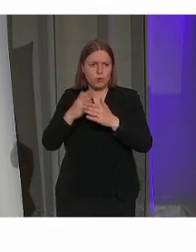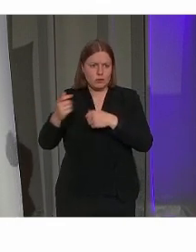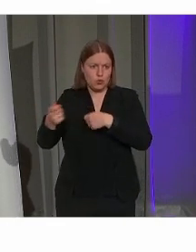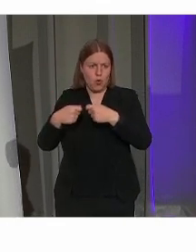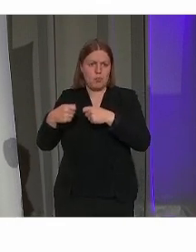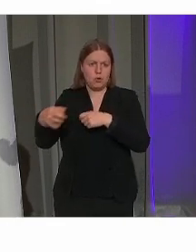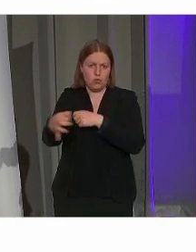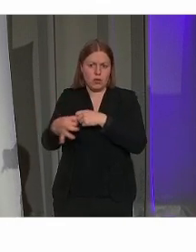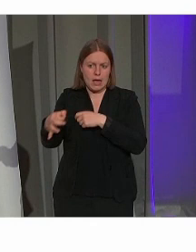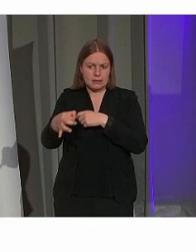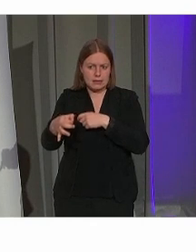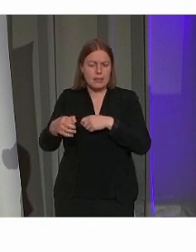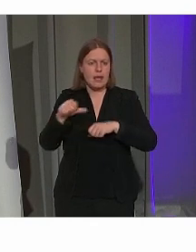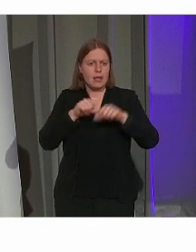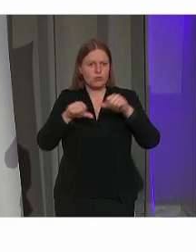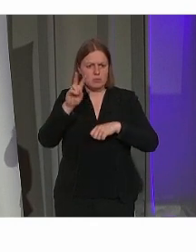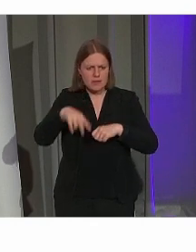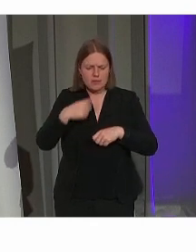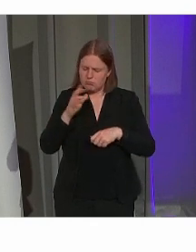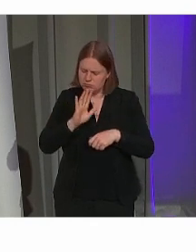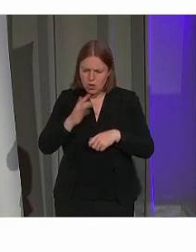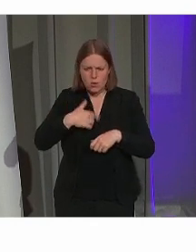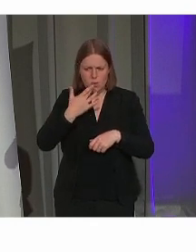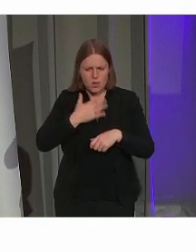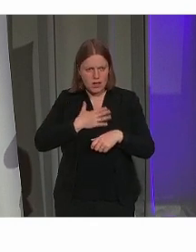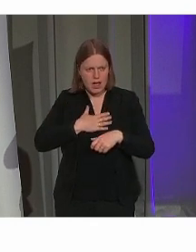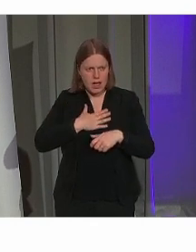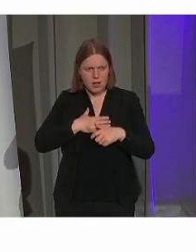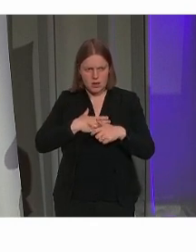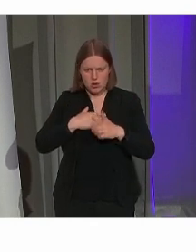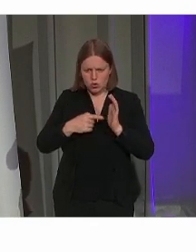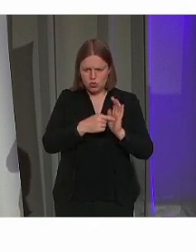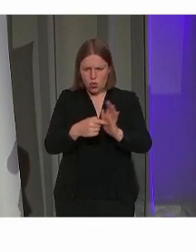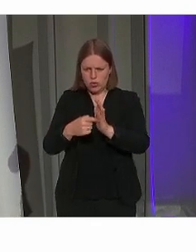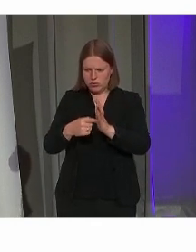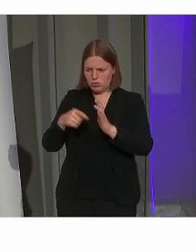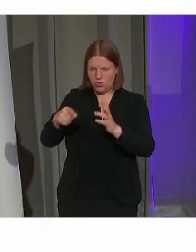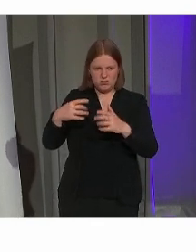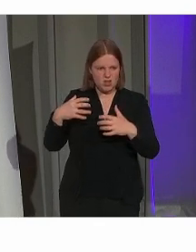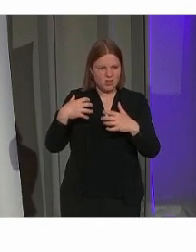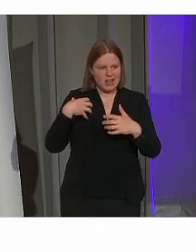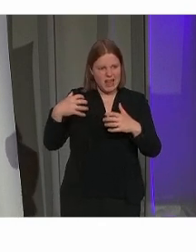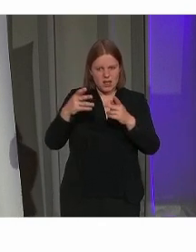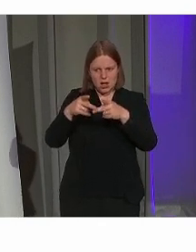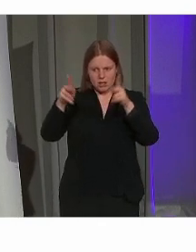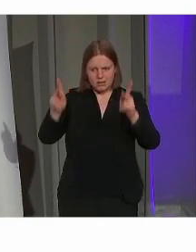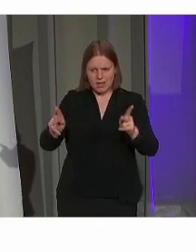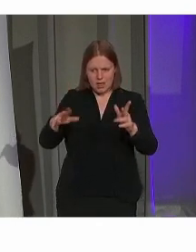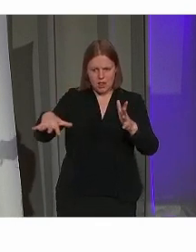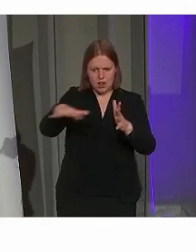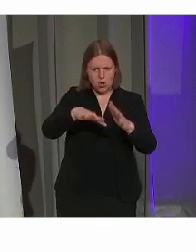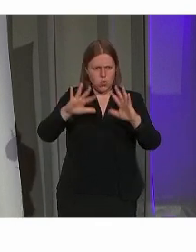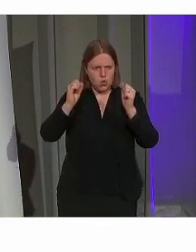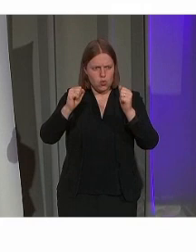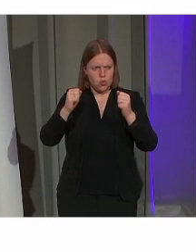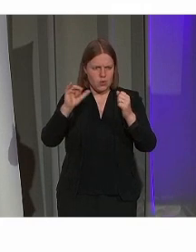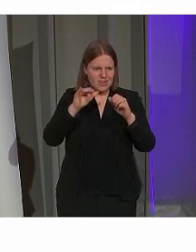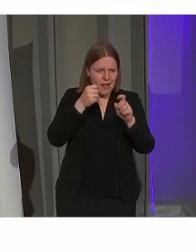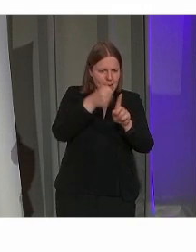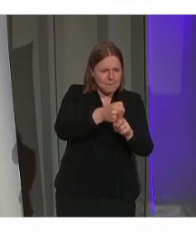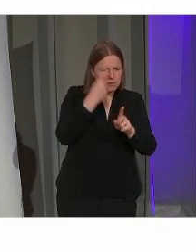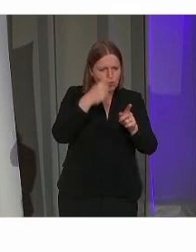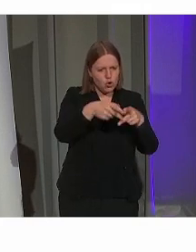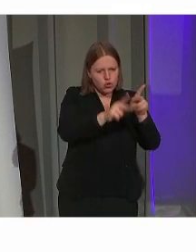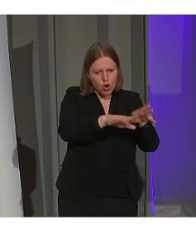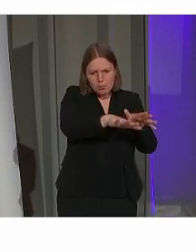En hebben zij echt gezegd van nee, we gaan er een verhaal van maken van hoe zo'n landgoed lokaal opnieuw zorgt voor veerkrachtige dorpen, hoe zo'n landgoed op zich ook een